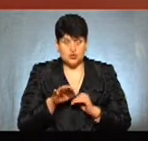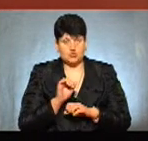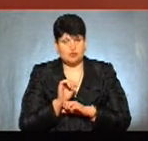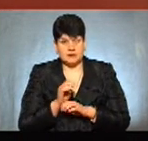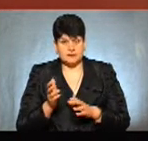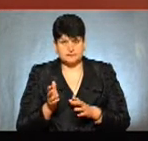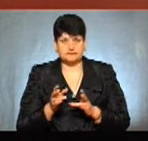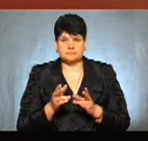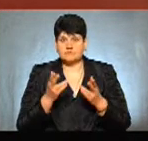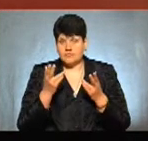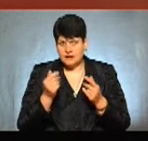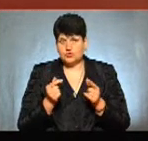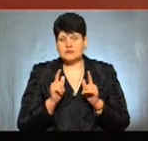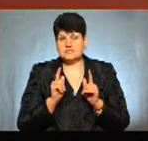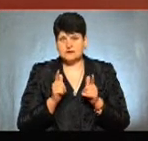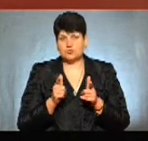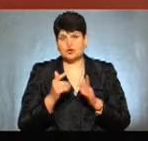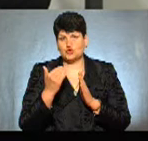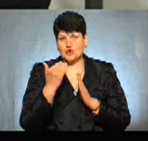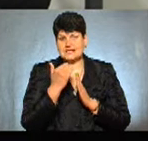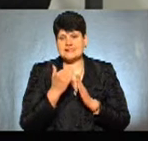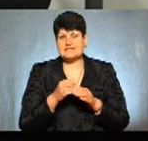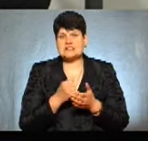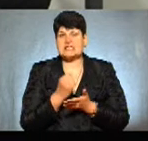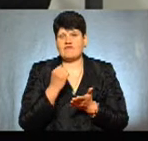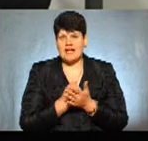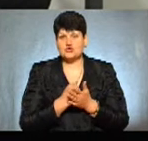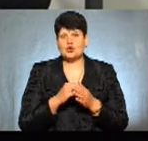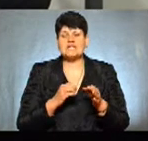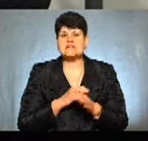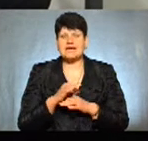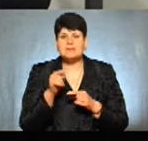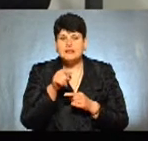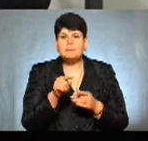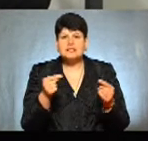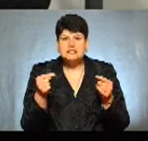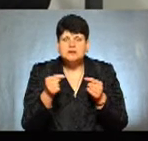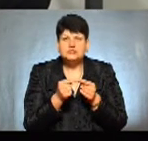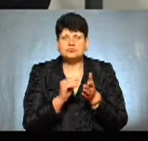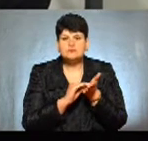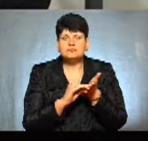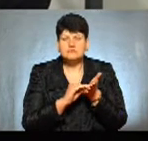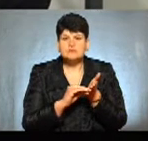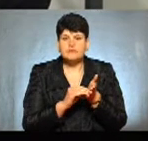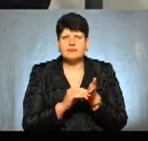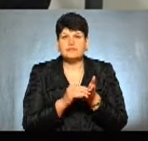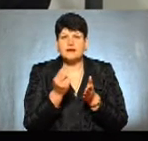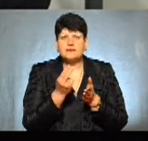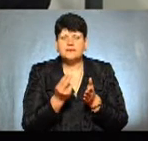Звичайно, відповідно до затвердженої схеми. Схема чітко визначає, чітко дає